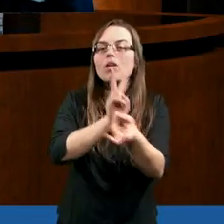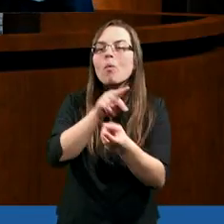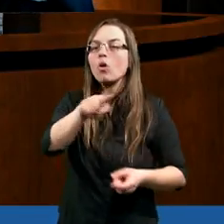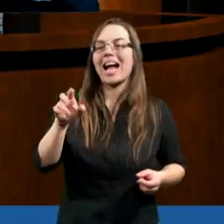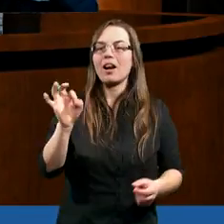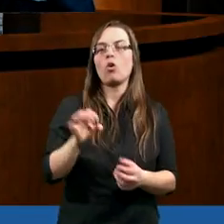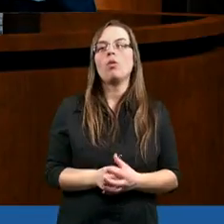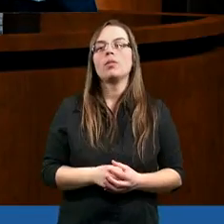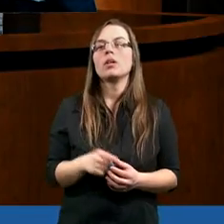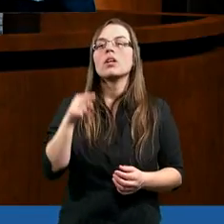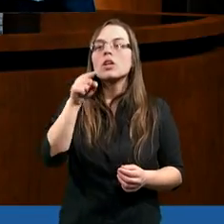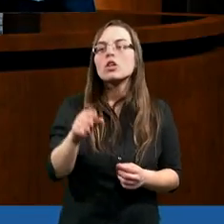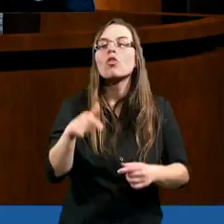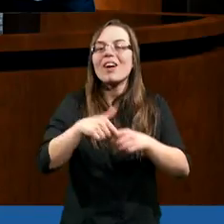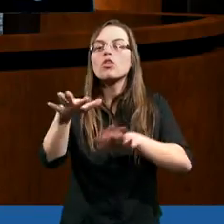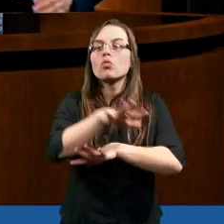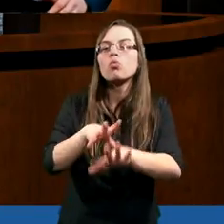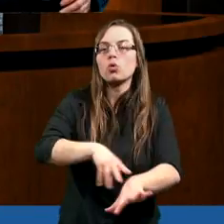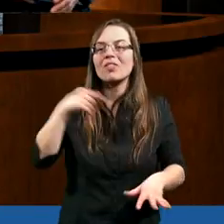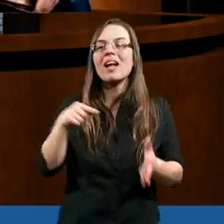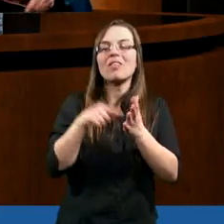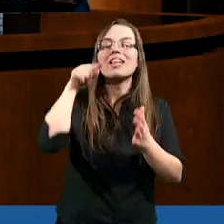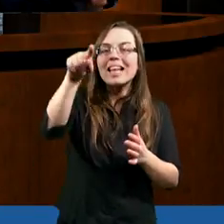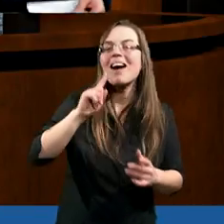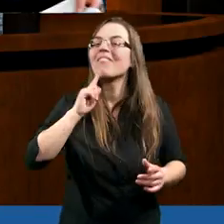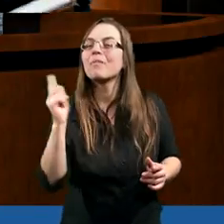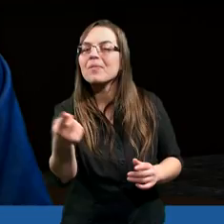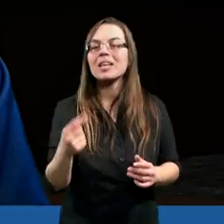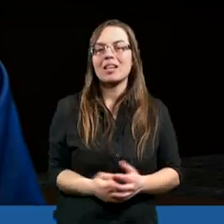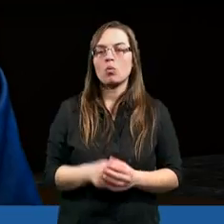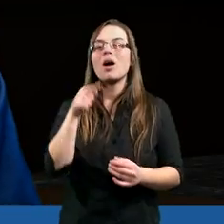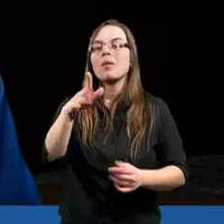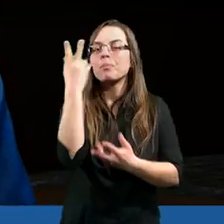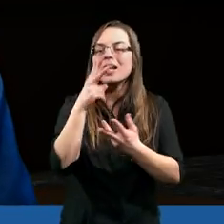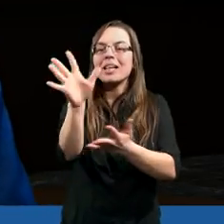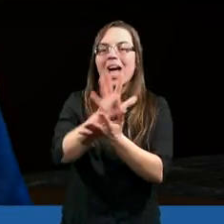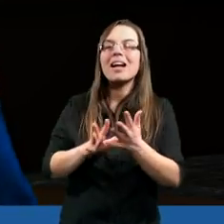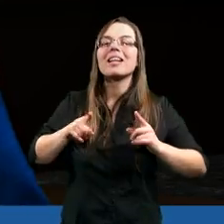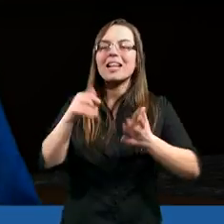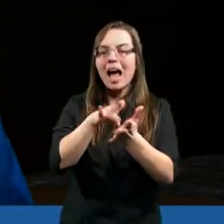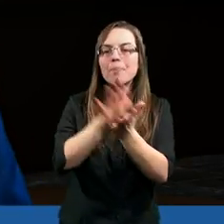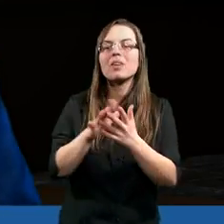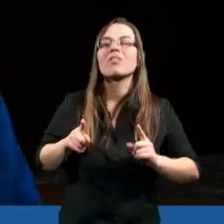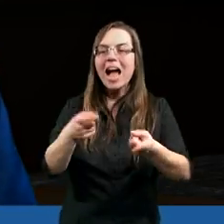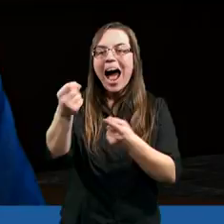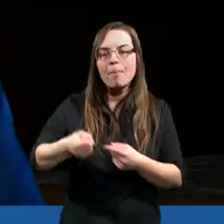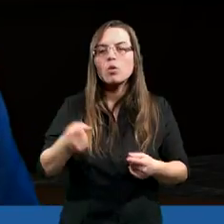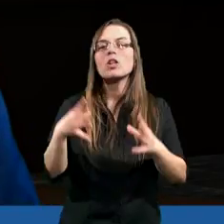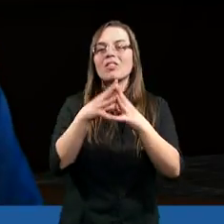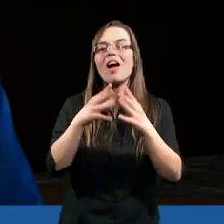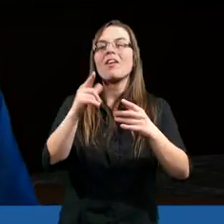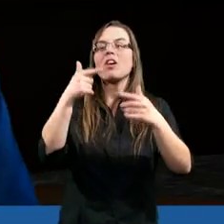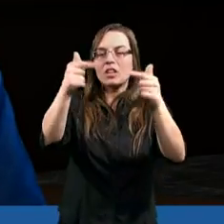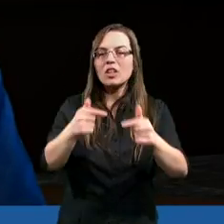i poszedł, bo czuł, że właśnie Duch Święty go tam wysyła. Przeczytam teraz tekst zapisany w dziejach apostolskich w dziesiątym